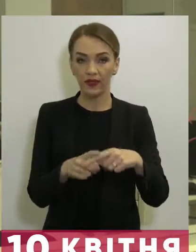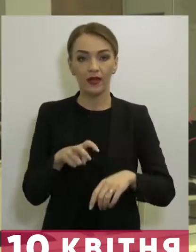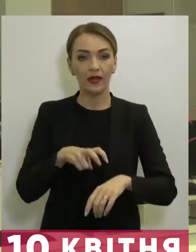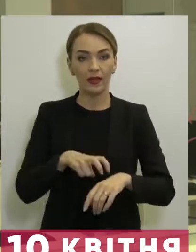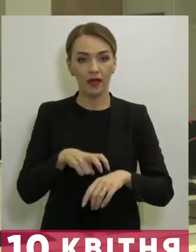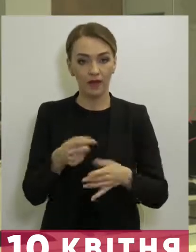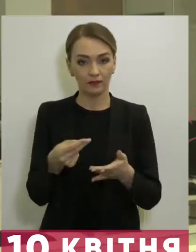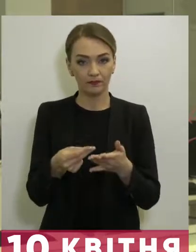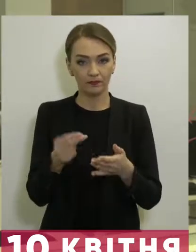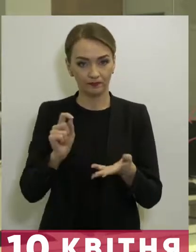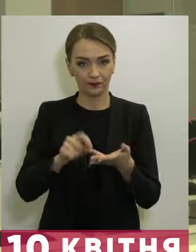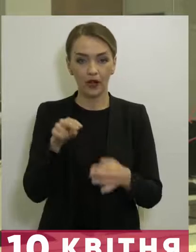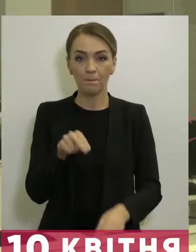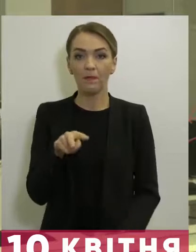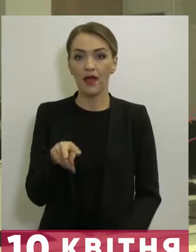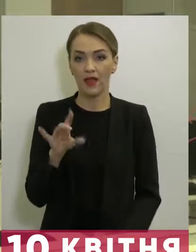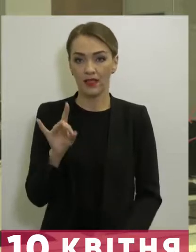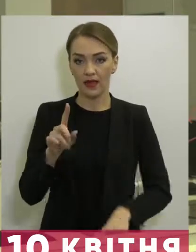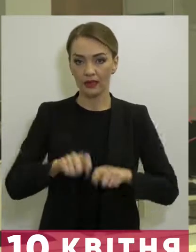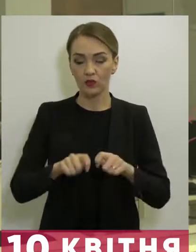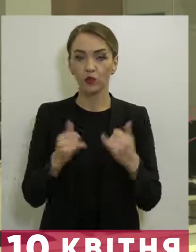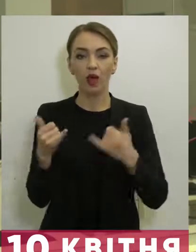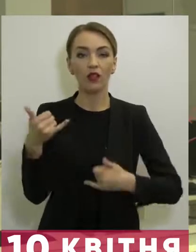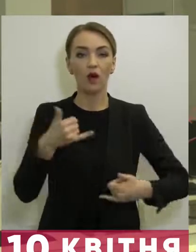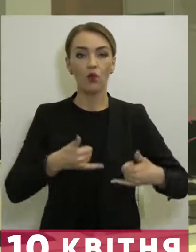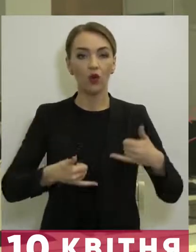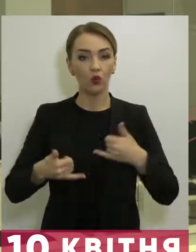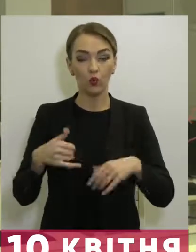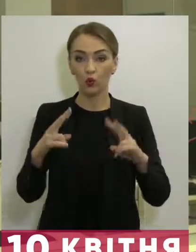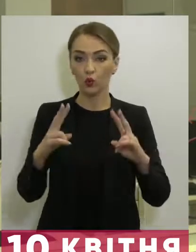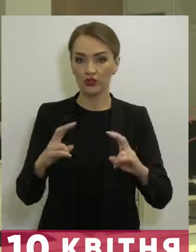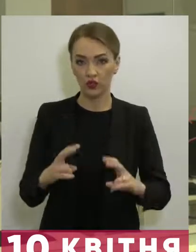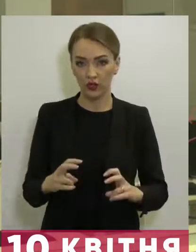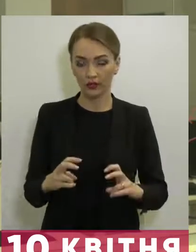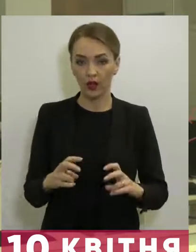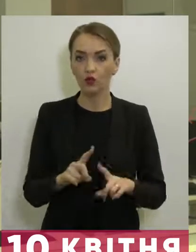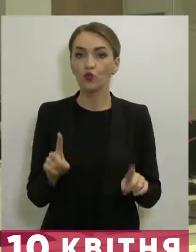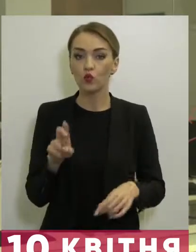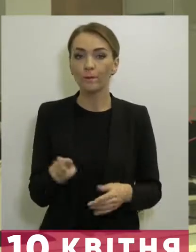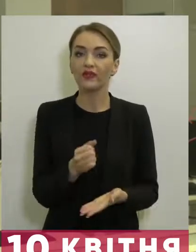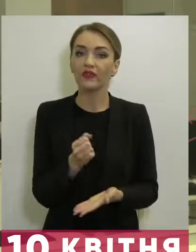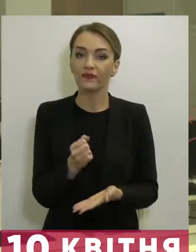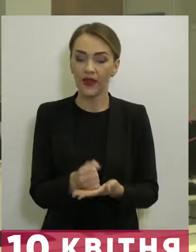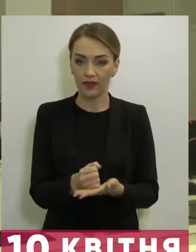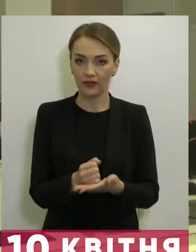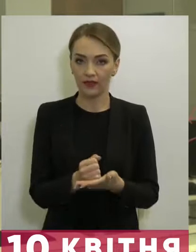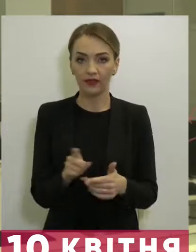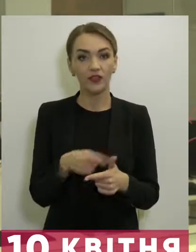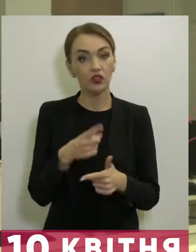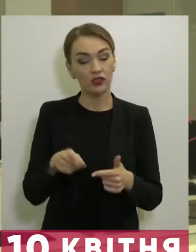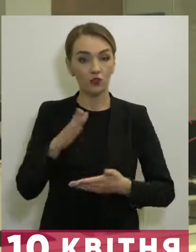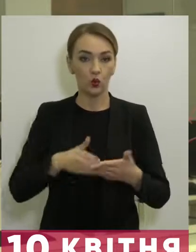зразок для ПЛР-тесту, тобто вже для лабораторного дослідження, щоб підтвердити чи